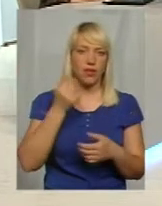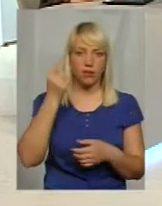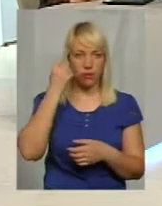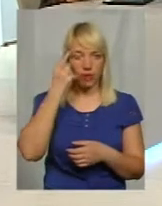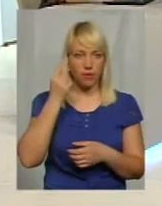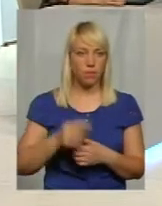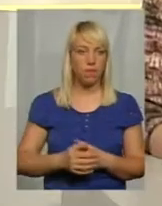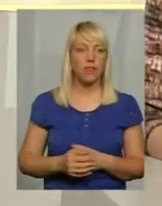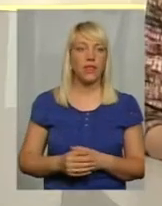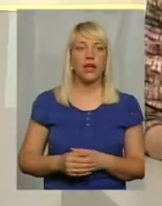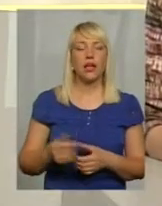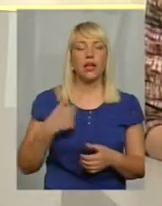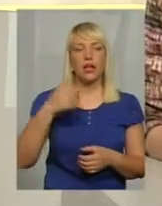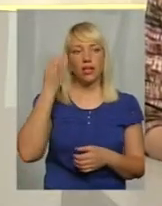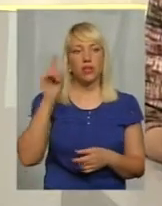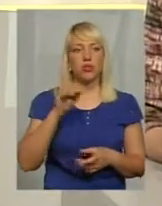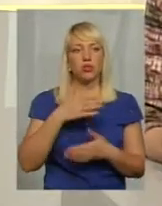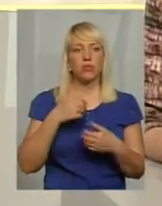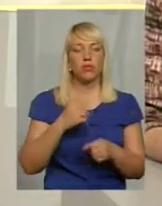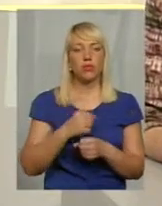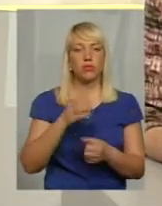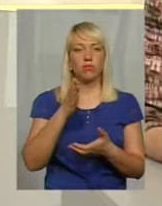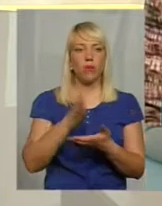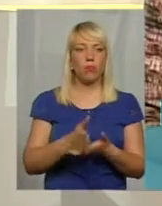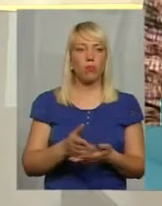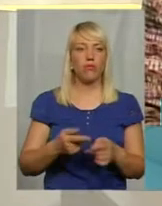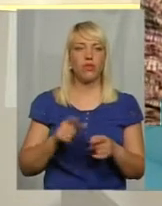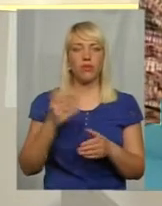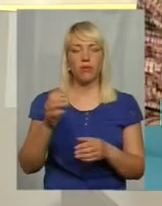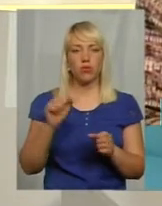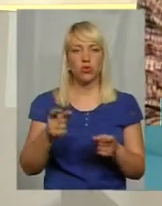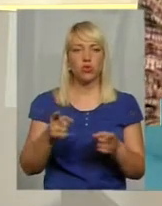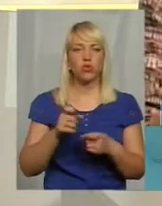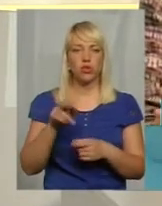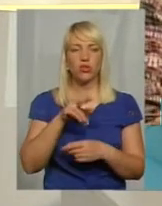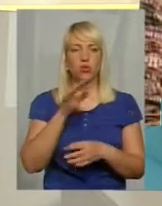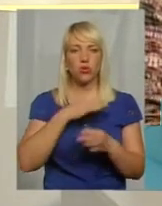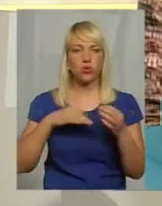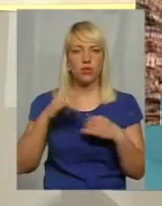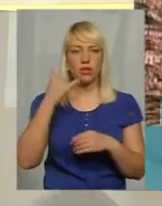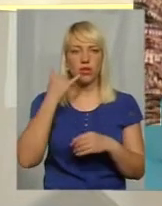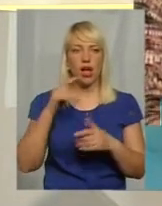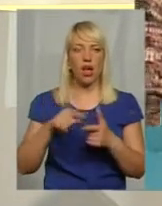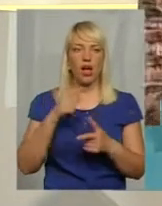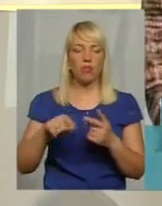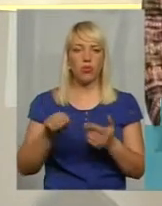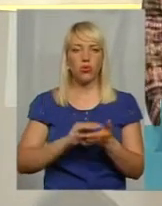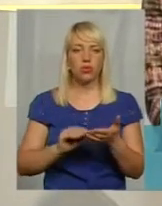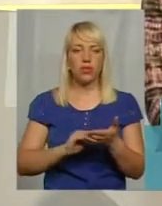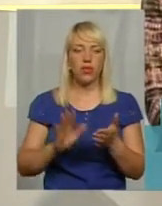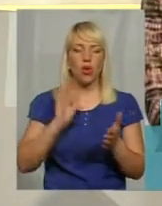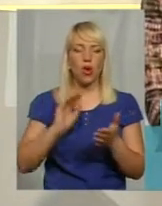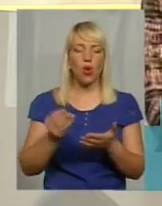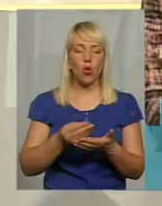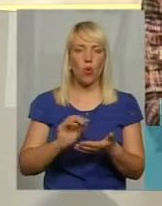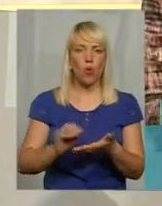Я нагадаю, що ми працюємо в прямому ефірі. Ви можете долучатися до розмови телефоном або дописувати коментарі у Фейсбук. ось один